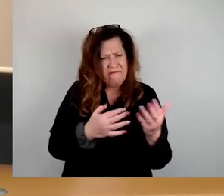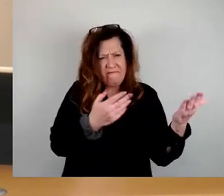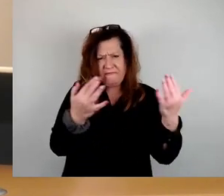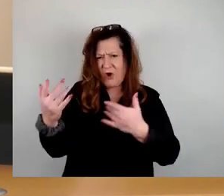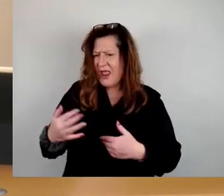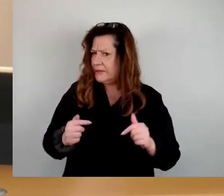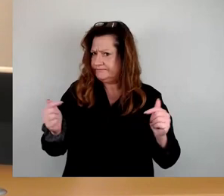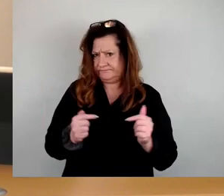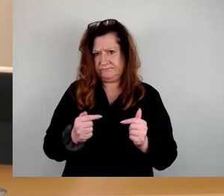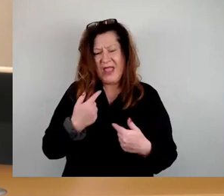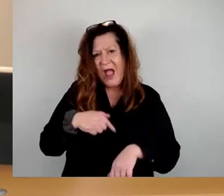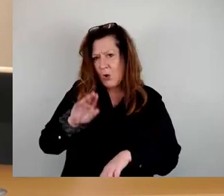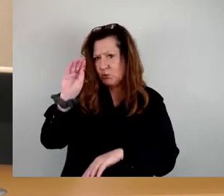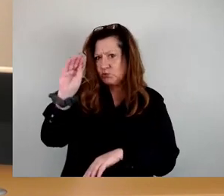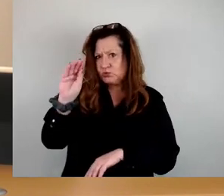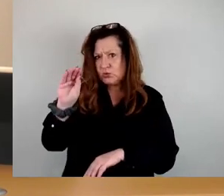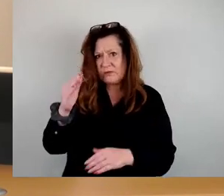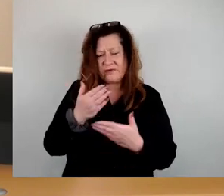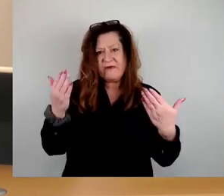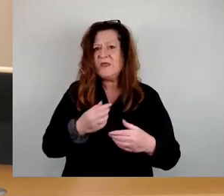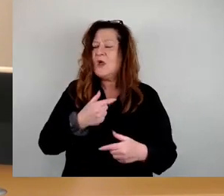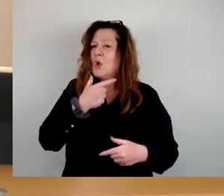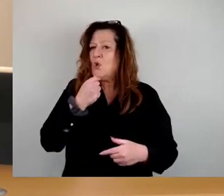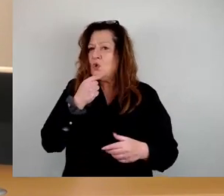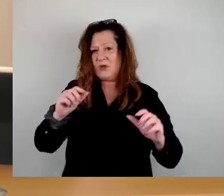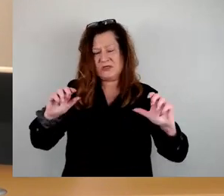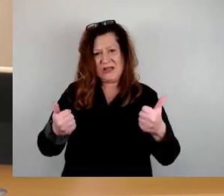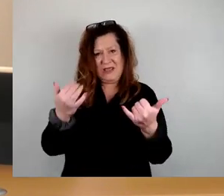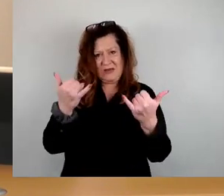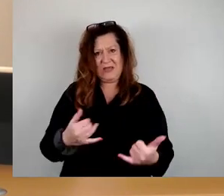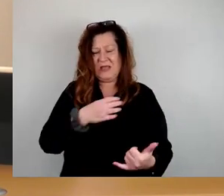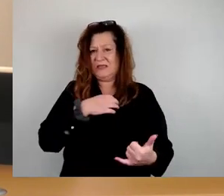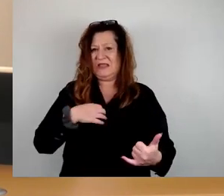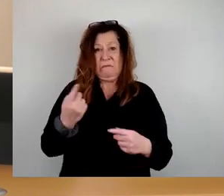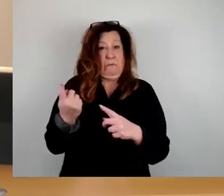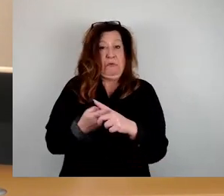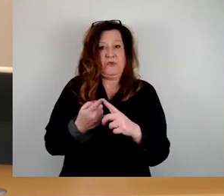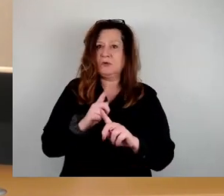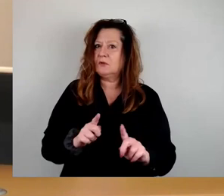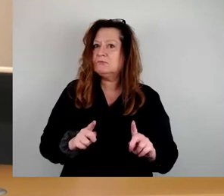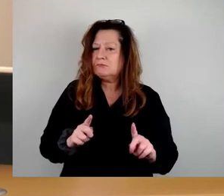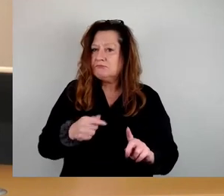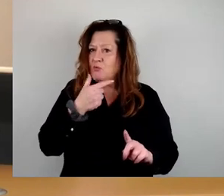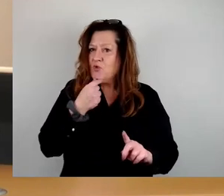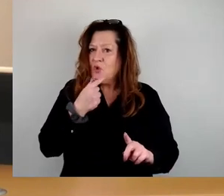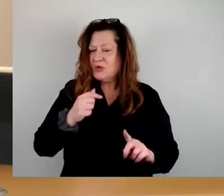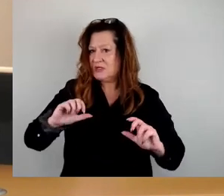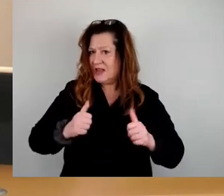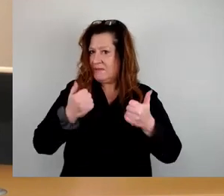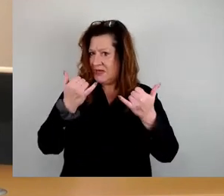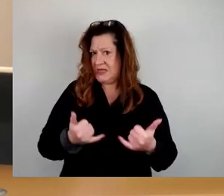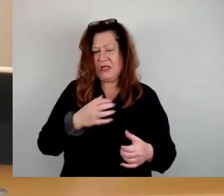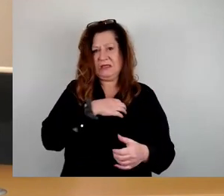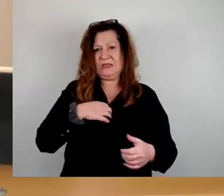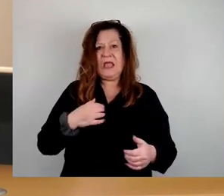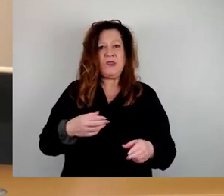Zukunft alles dafür tun, dass jüdisches Leben in Dresden keine Besonderheit ist, sondern ein normaler Bestandteil unserer Stadtgesellschaft.